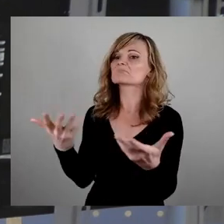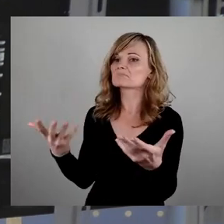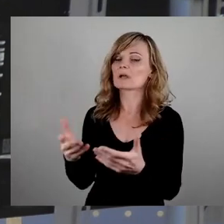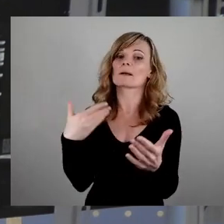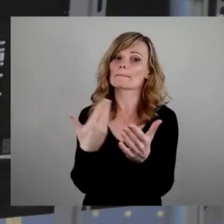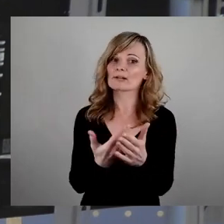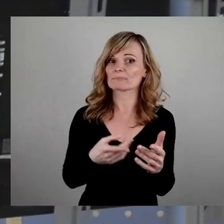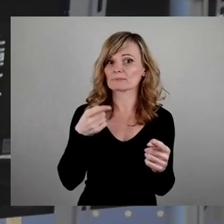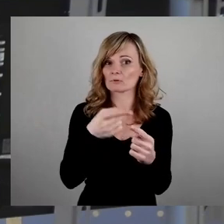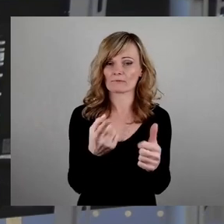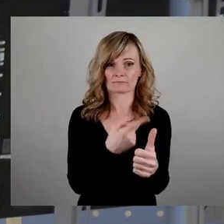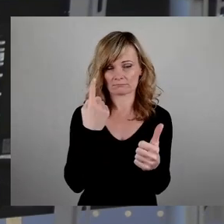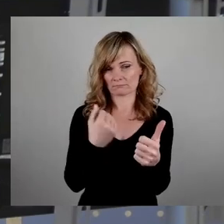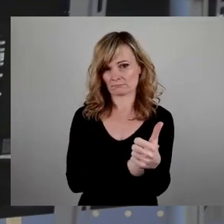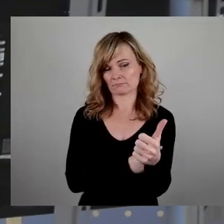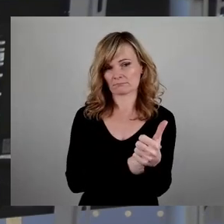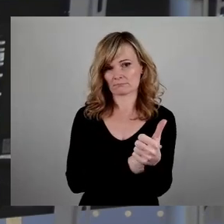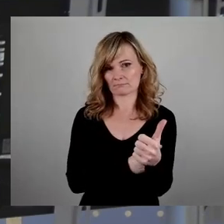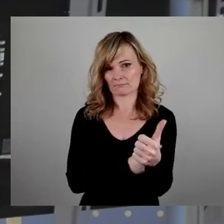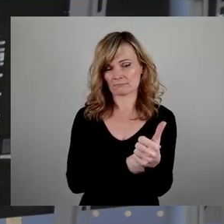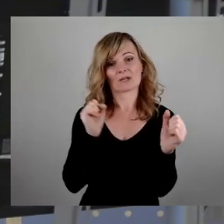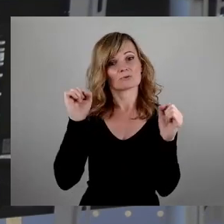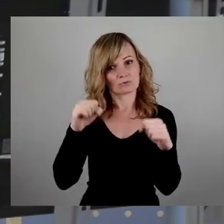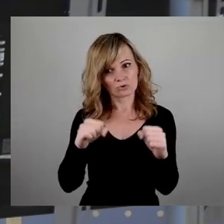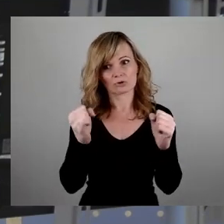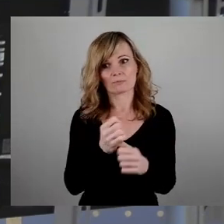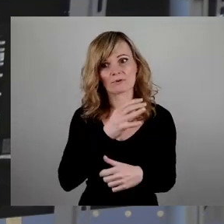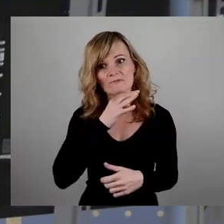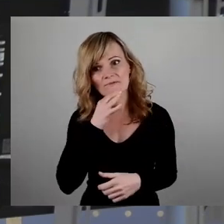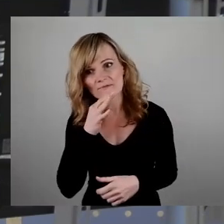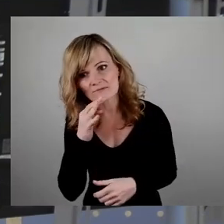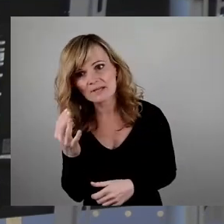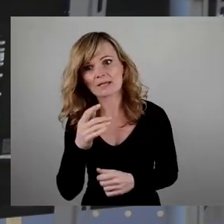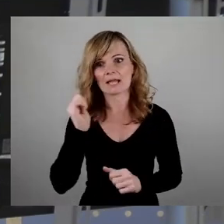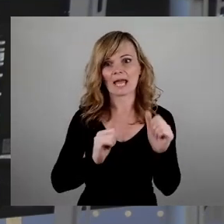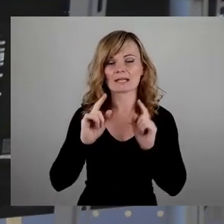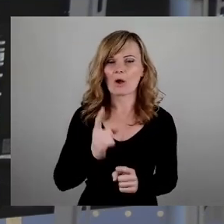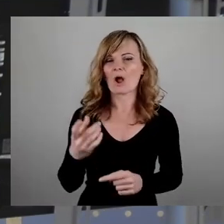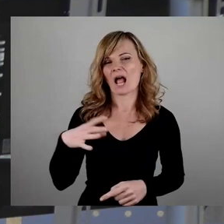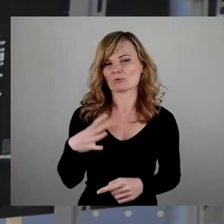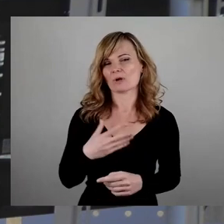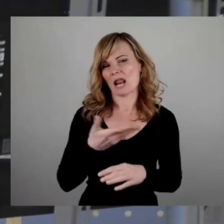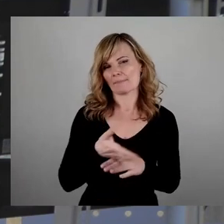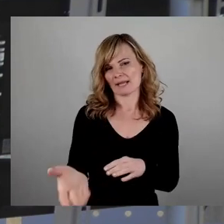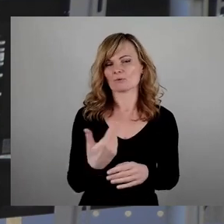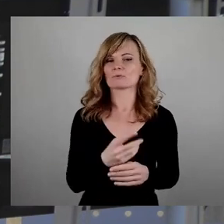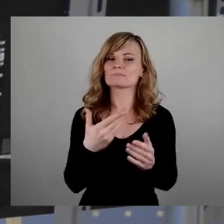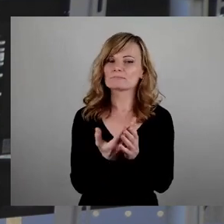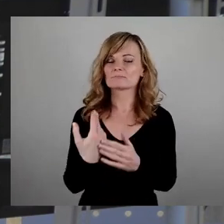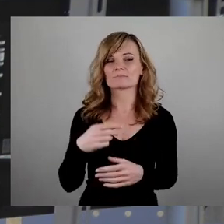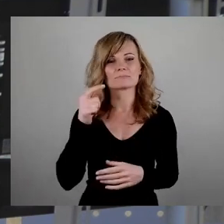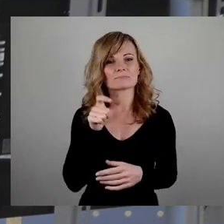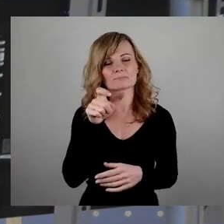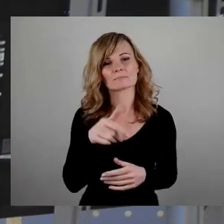die Zustimmung bei vielen, leider auch aktuell, Ablehnung der Benennung einer Straße nach der Jüdin,